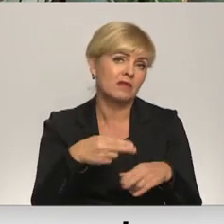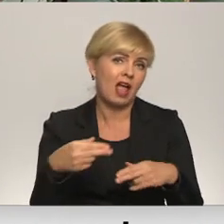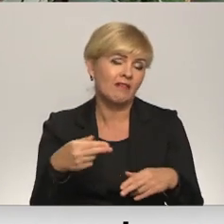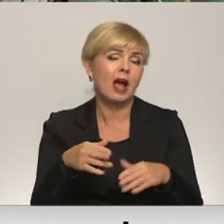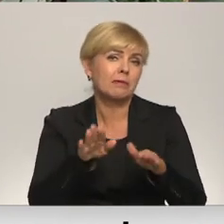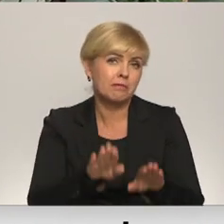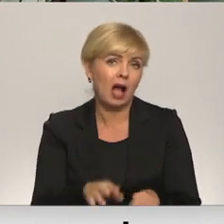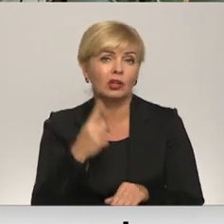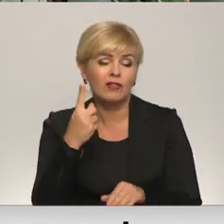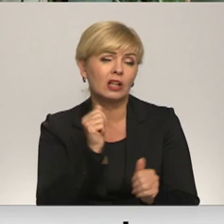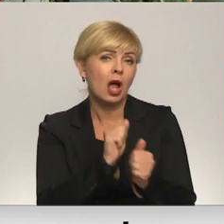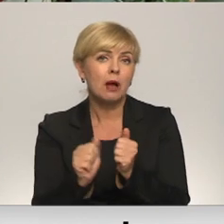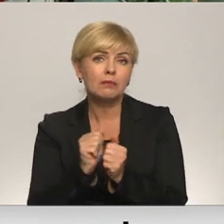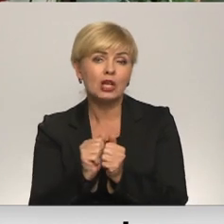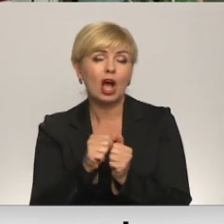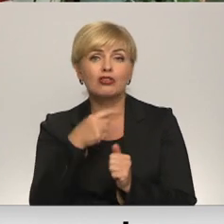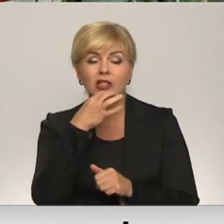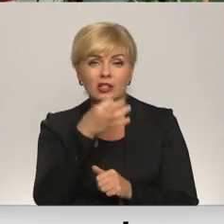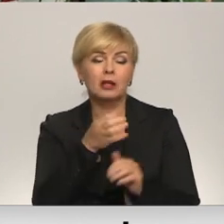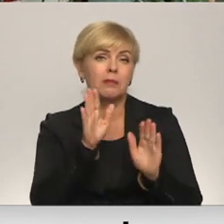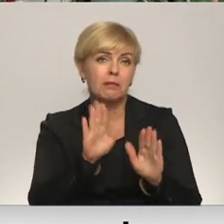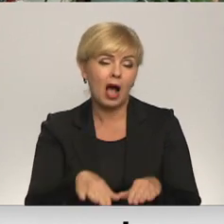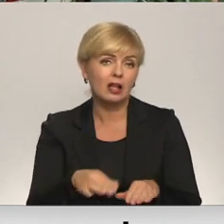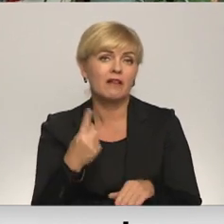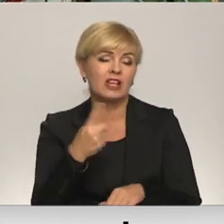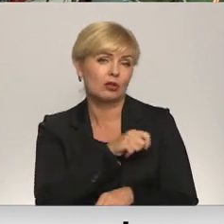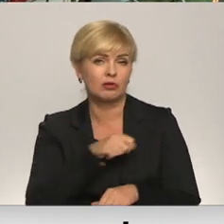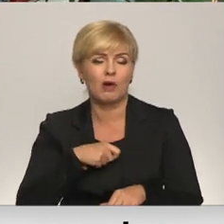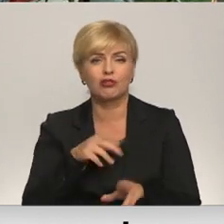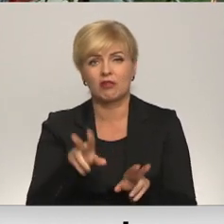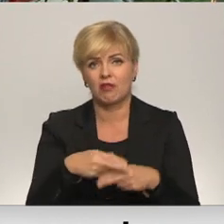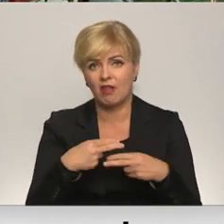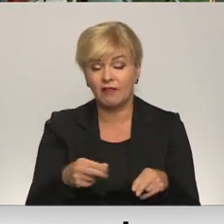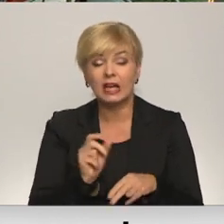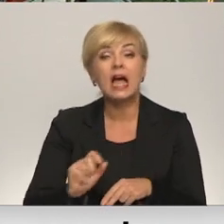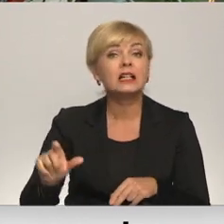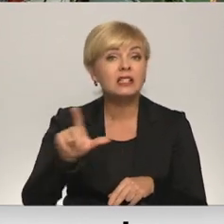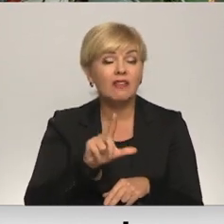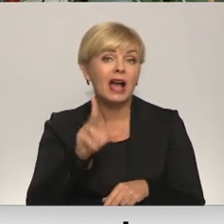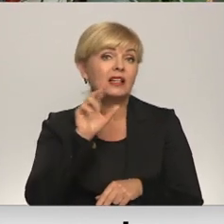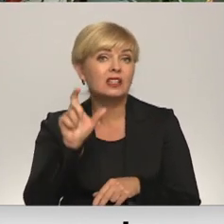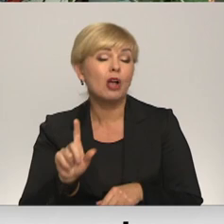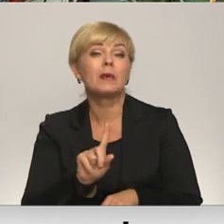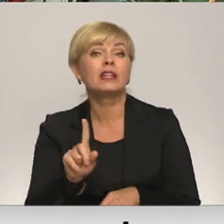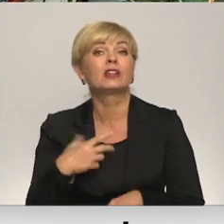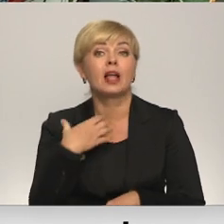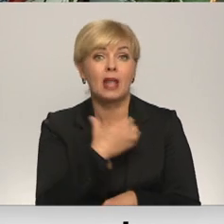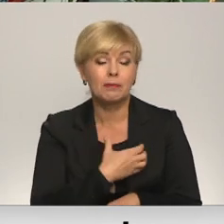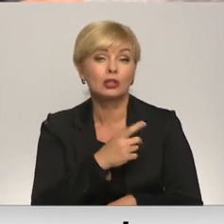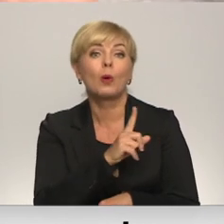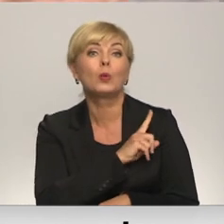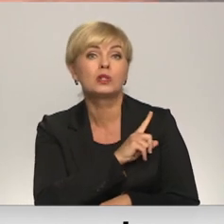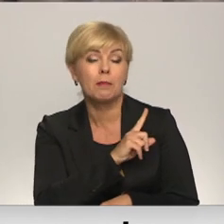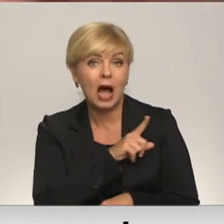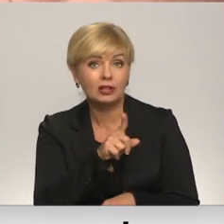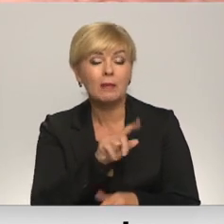Nu nav. Bieži vien iesaka atstāt seniorus vienas pašas, nav jāpaliek. Viss vairāk, senioram ir nepieciešams uzmanība.